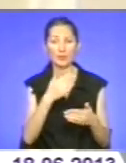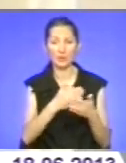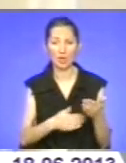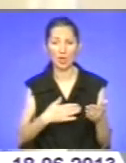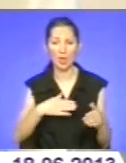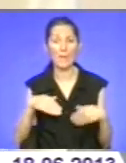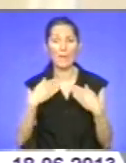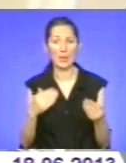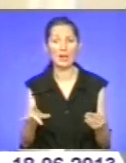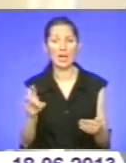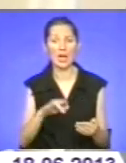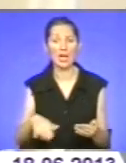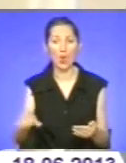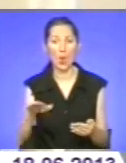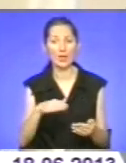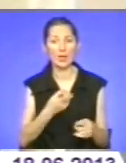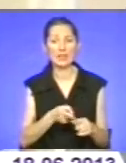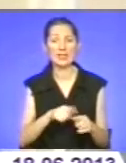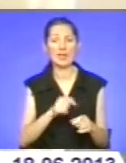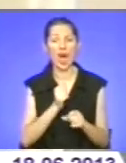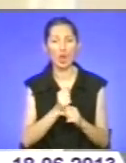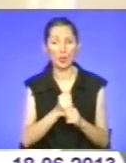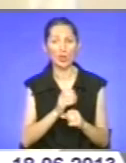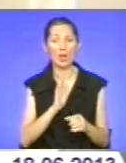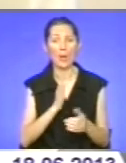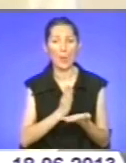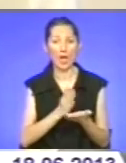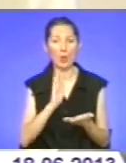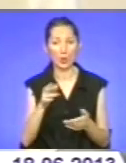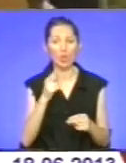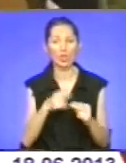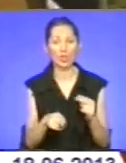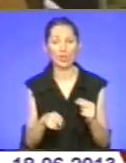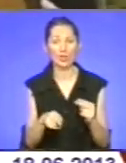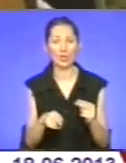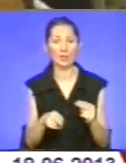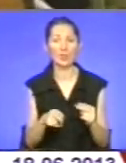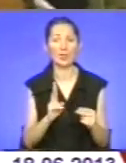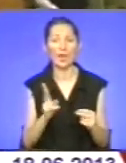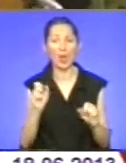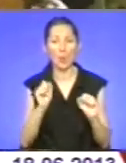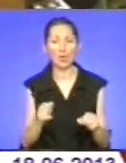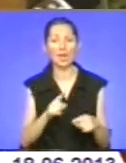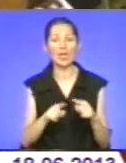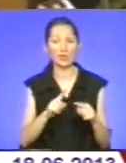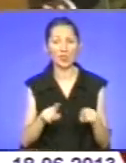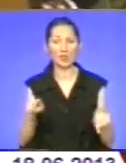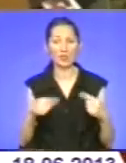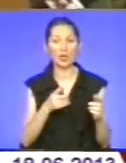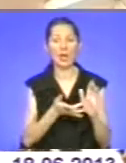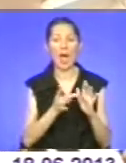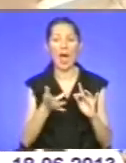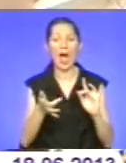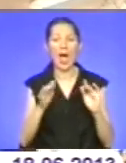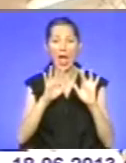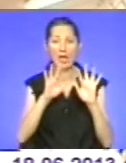що нам дали регіони, ця робота має бути завершена. Якомога швидше створити електронну систему запису в